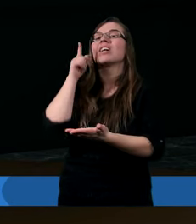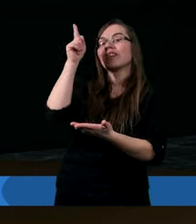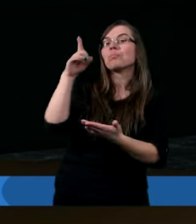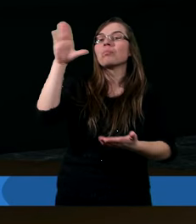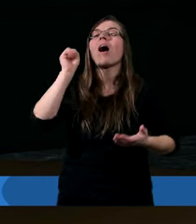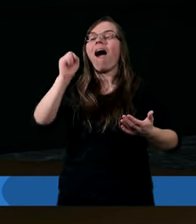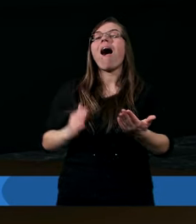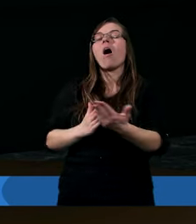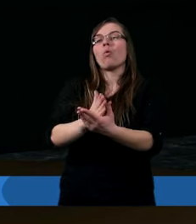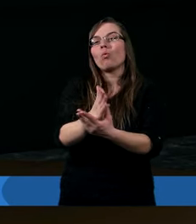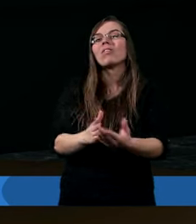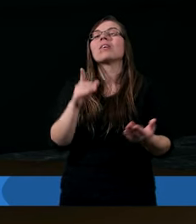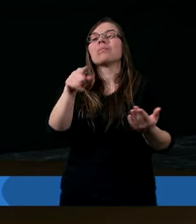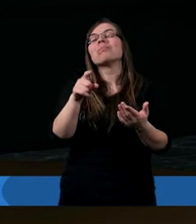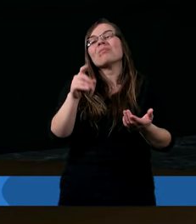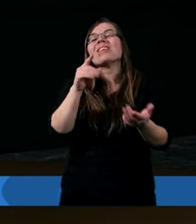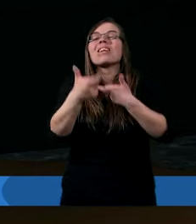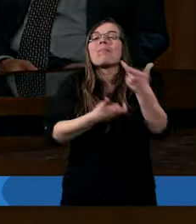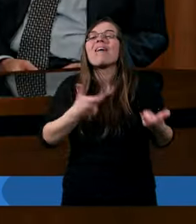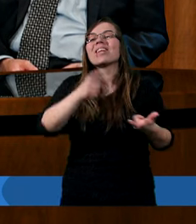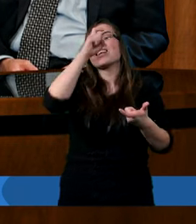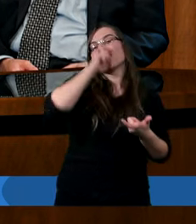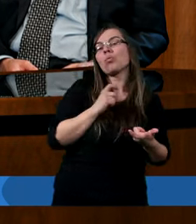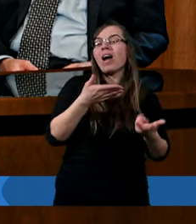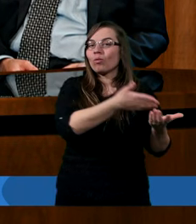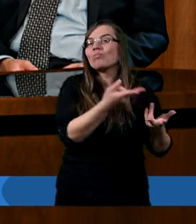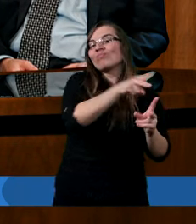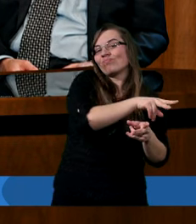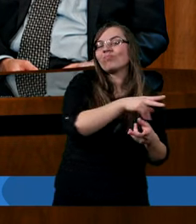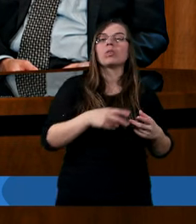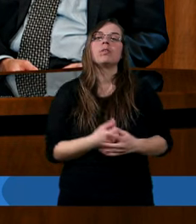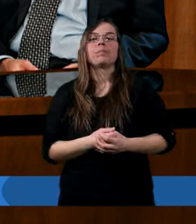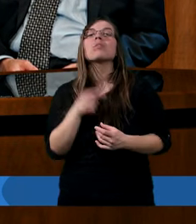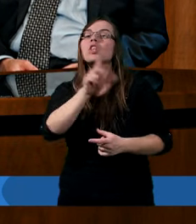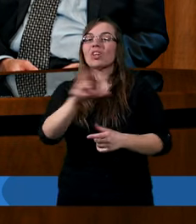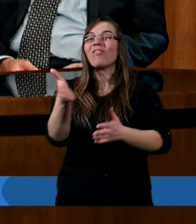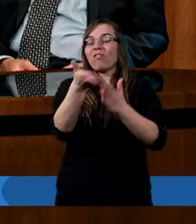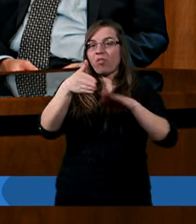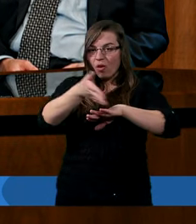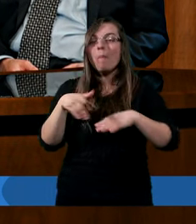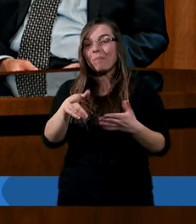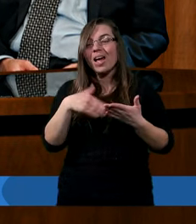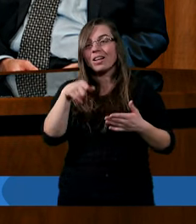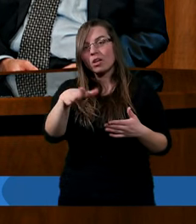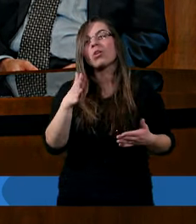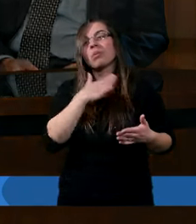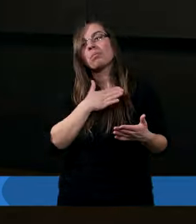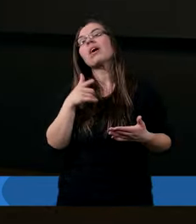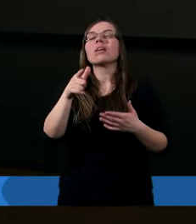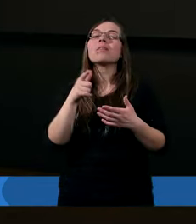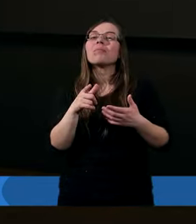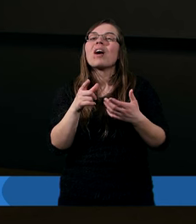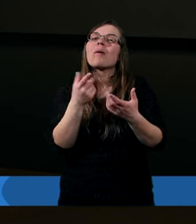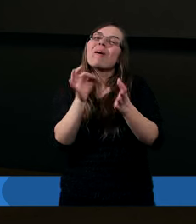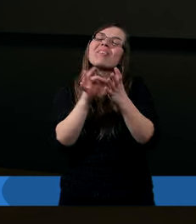a uwierzenie sprawcy złego. czy wobec tego mamy kalkę tamtych